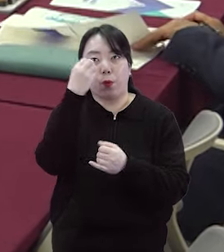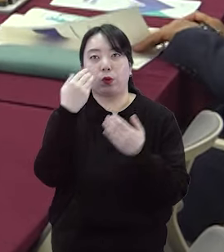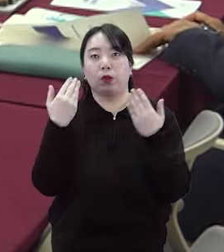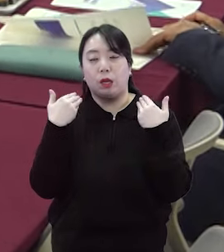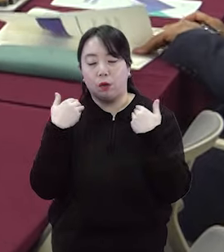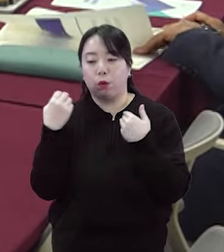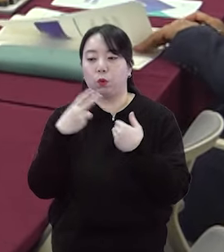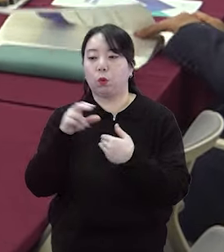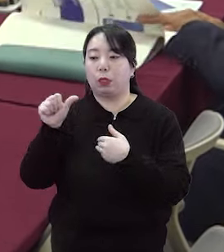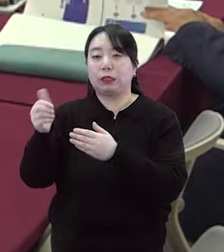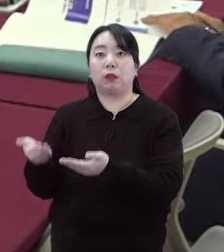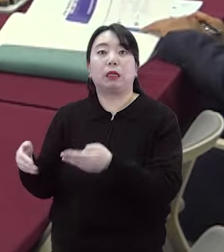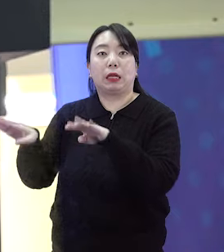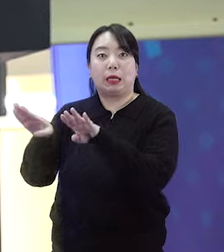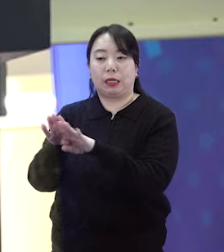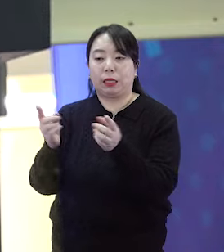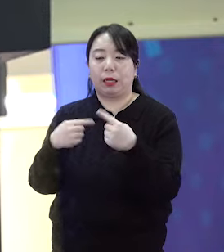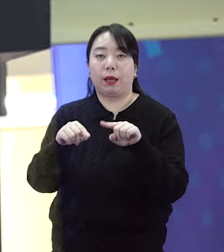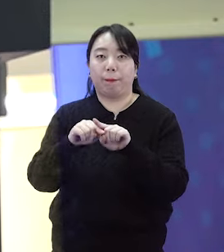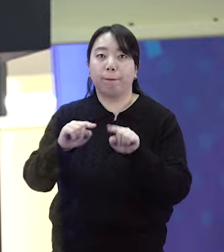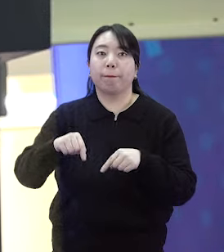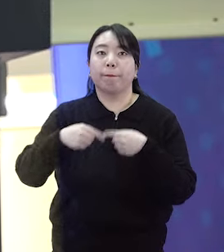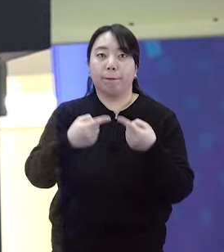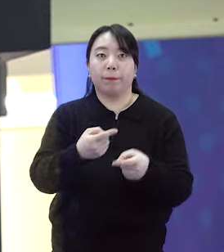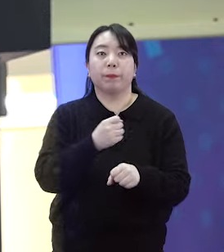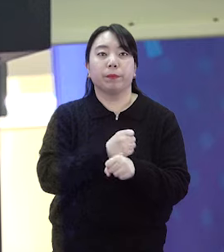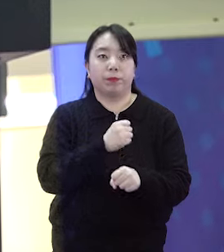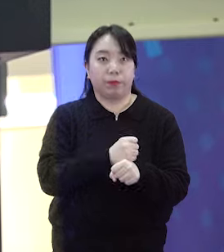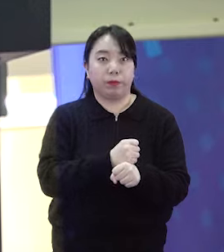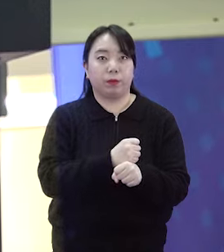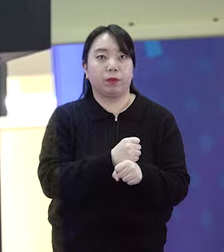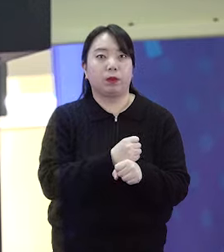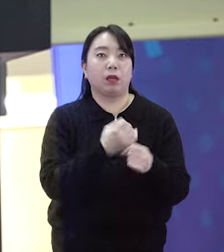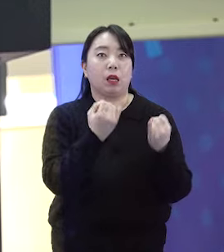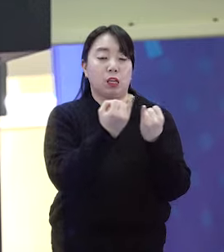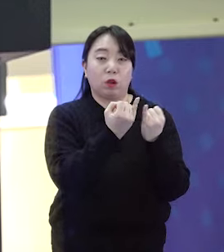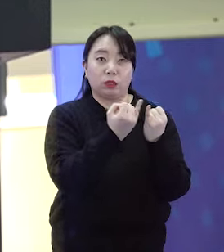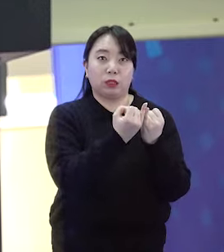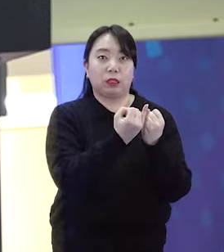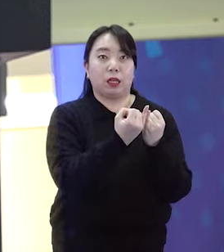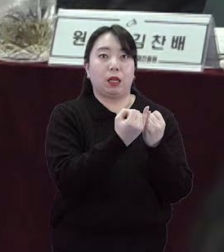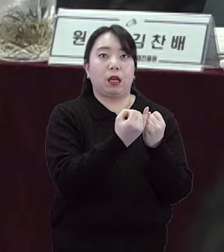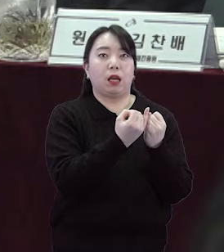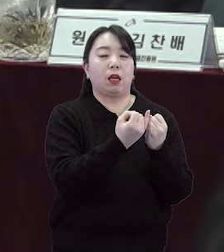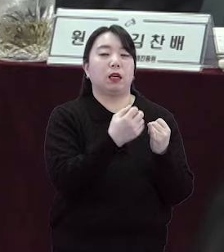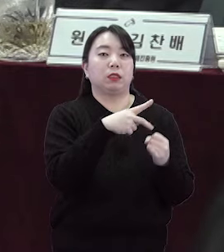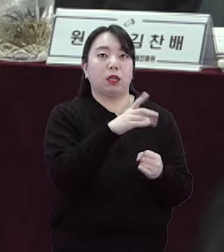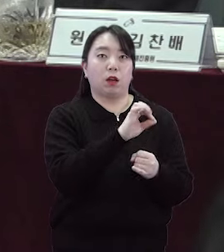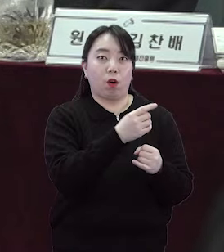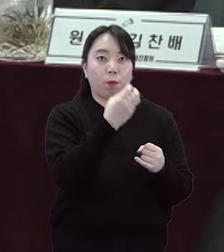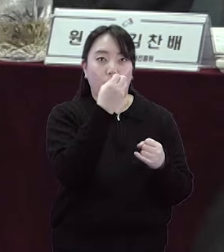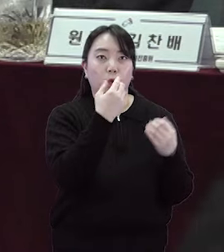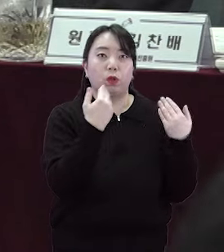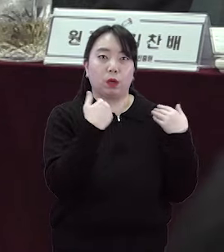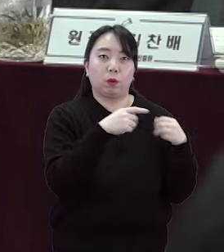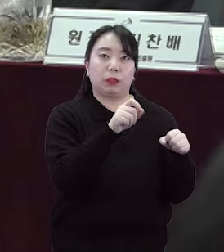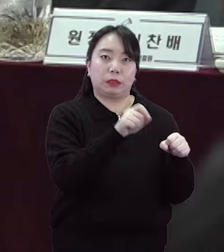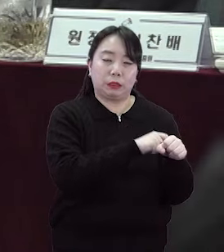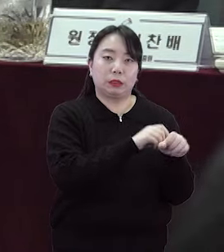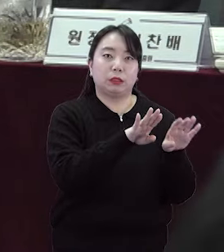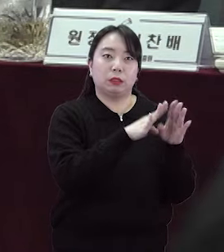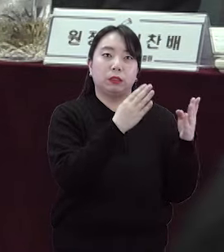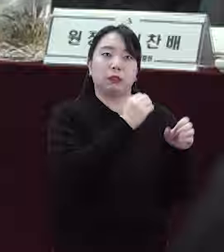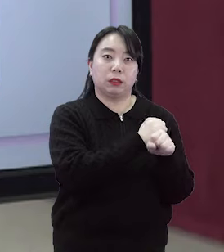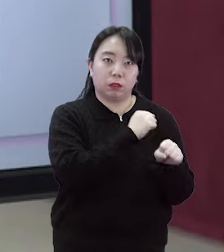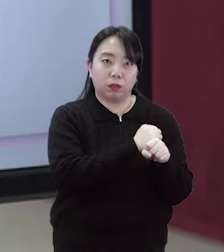관계 기관장이 참석한 가운데 이뤄졌으며 천안여자상업고의 협약형 특성화 고등학교 개교와 글로벌